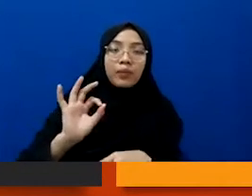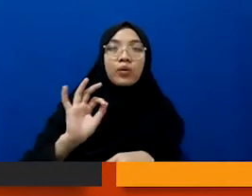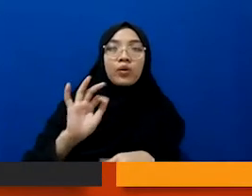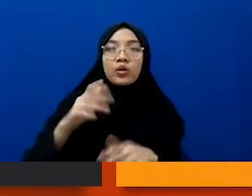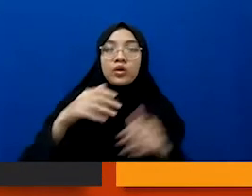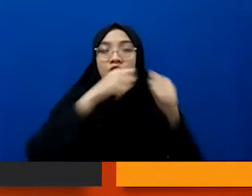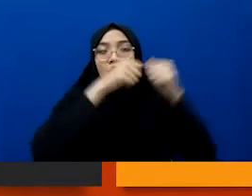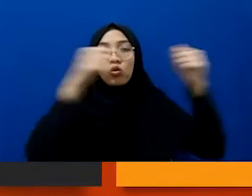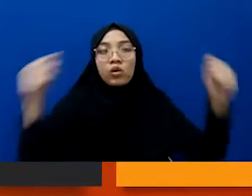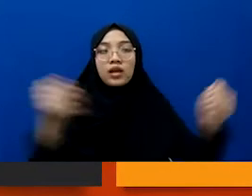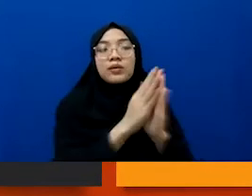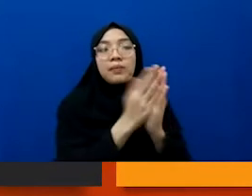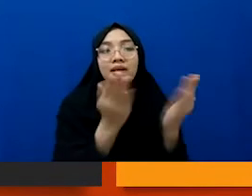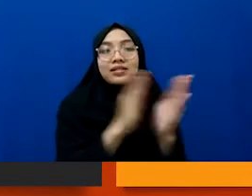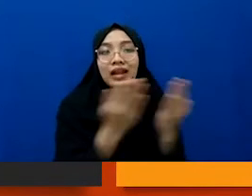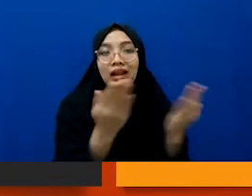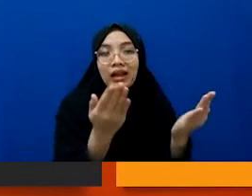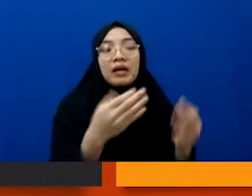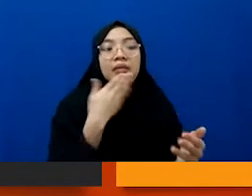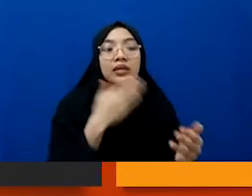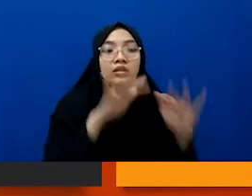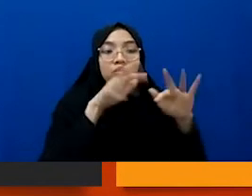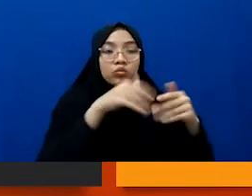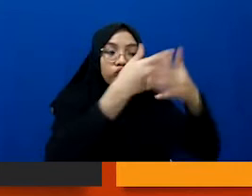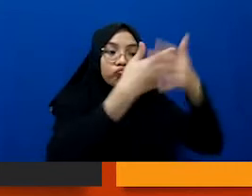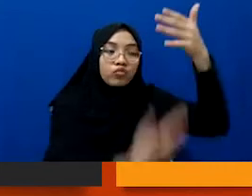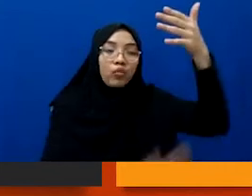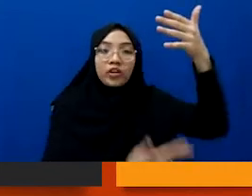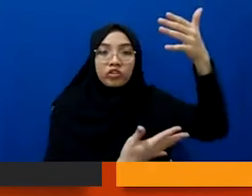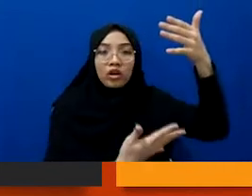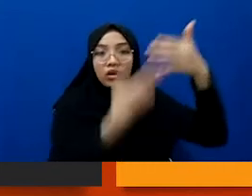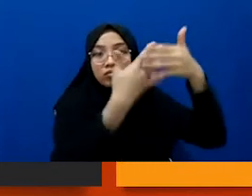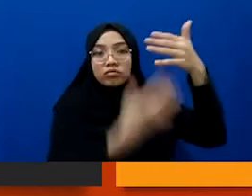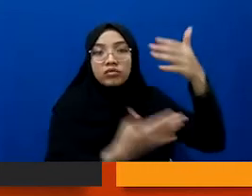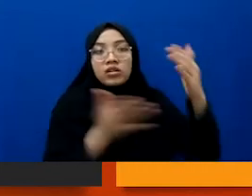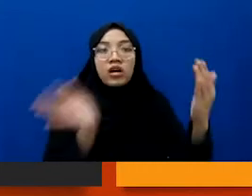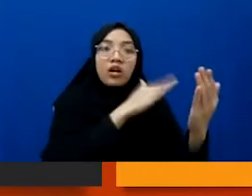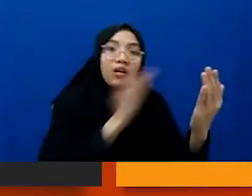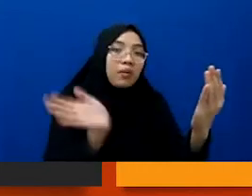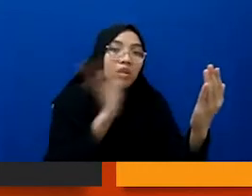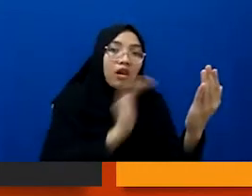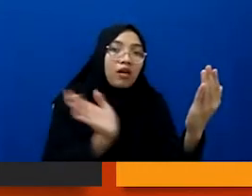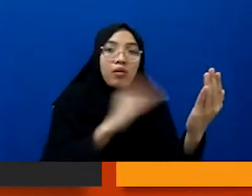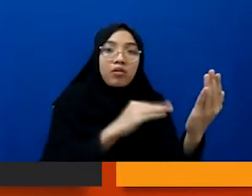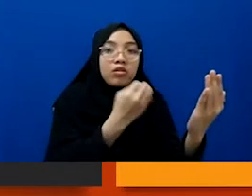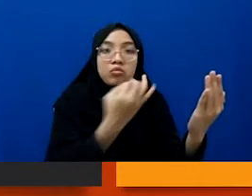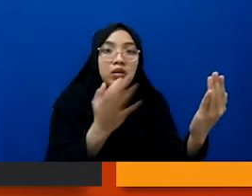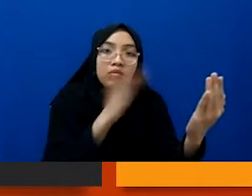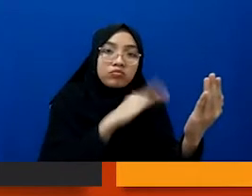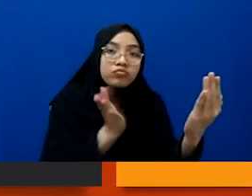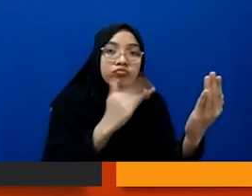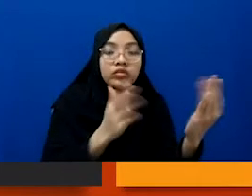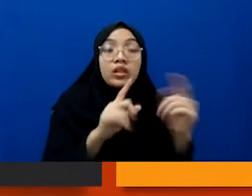koran, gitu kan, itu biasanya tulisannya panjang-panjang, gitu kan, alamannya berlembar-lembar, gitu. Nah,